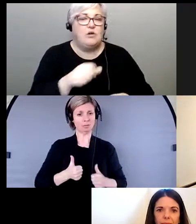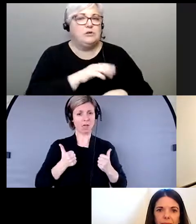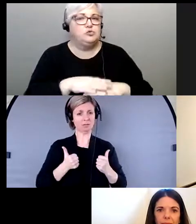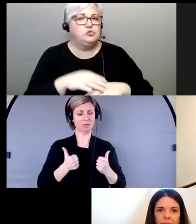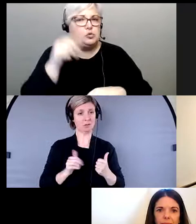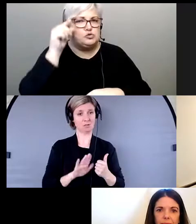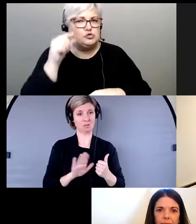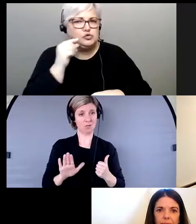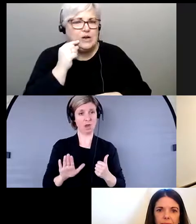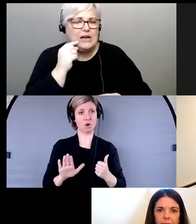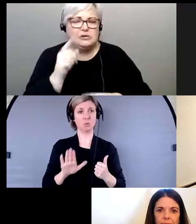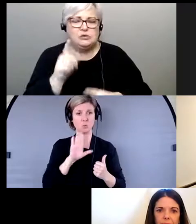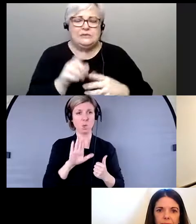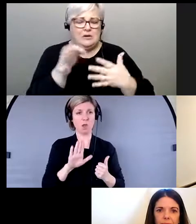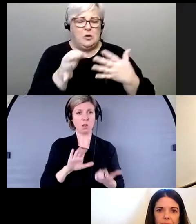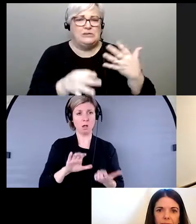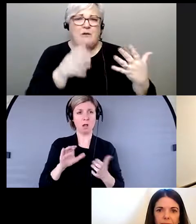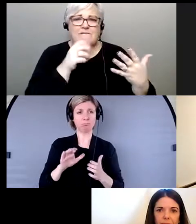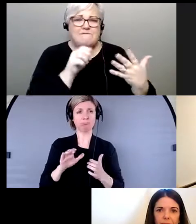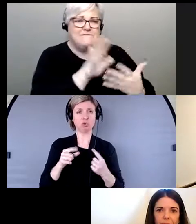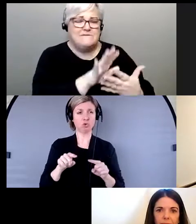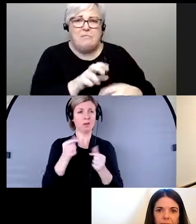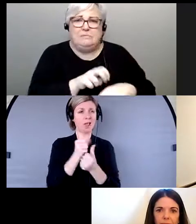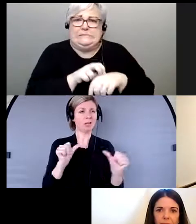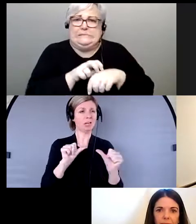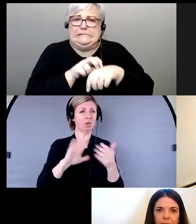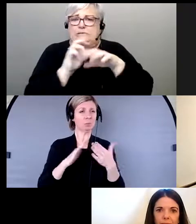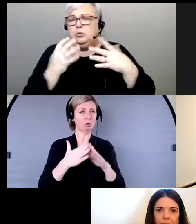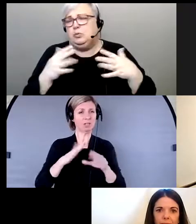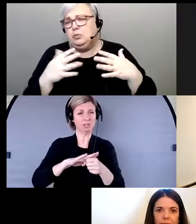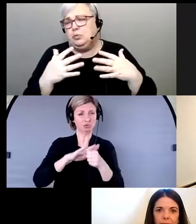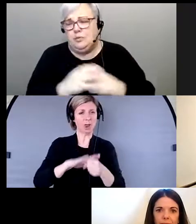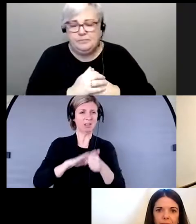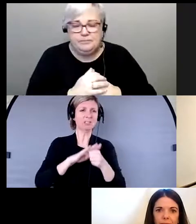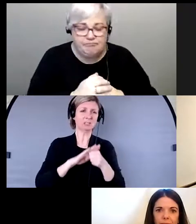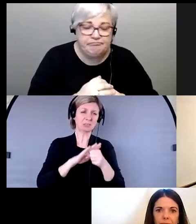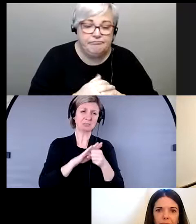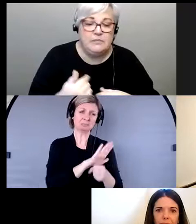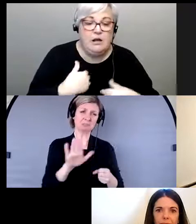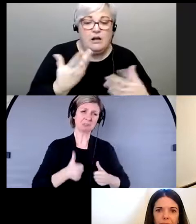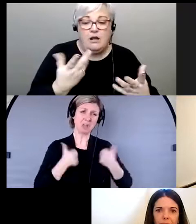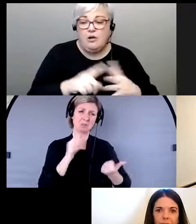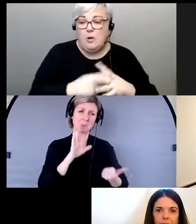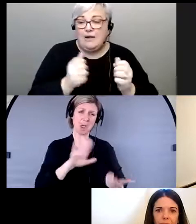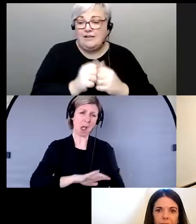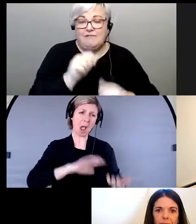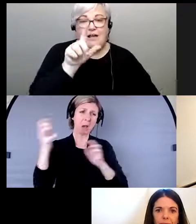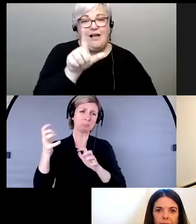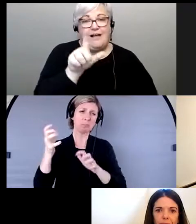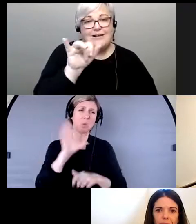subsistance des femmes sont affectés en période de stress communautaire. Donc, je vais commencer avec Lynette.